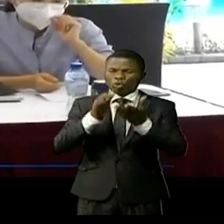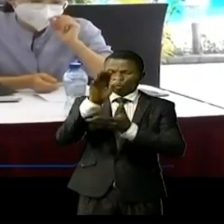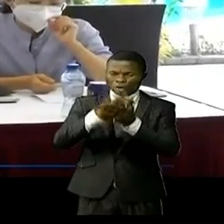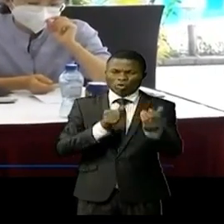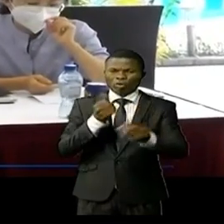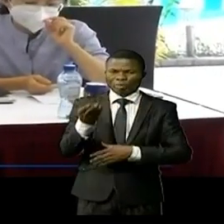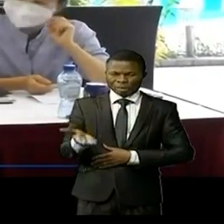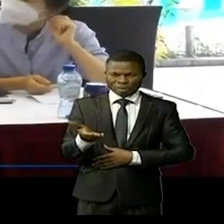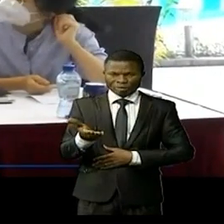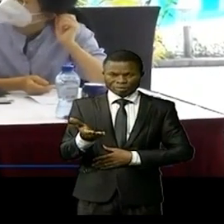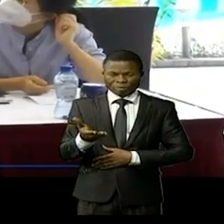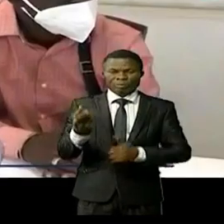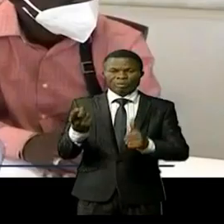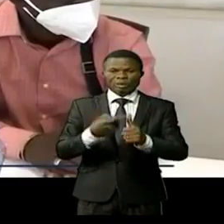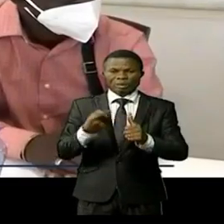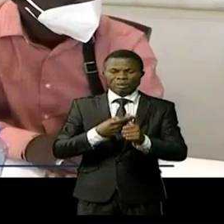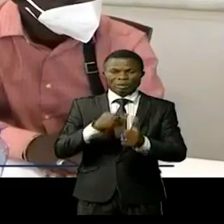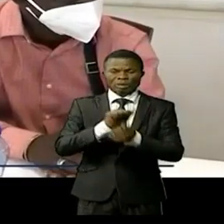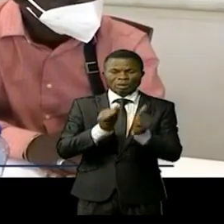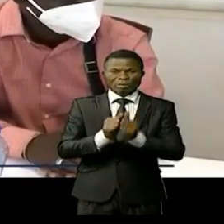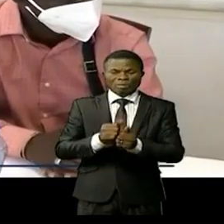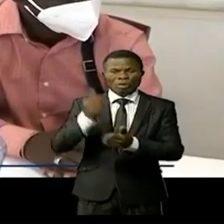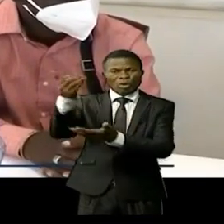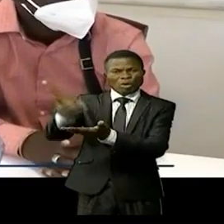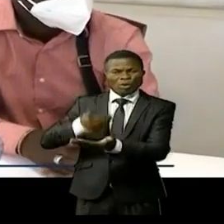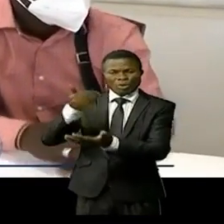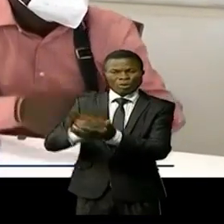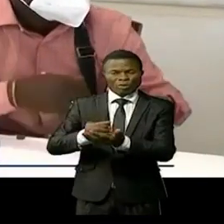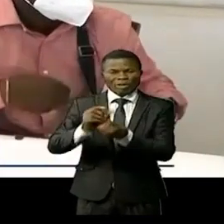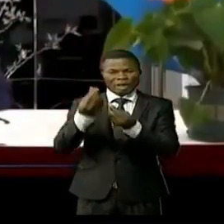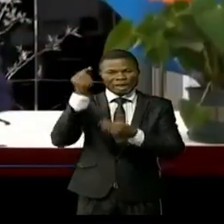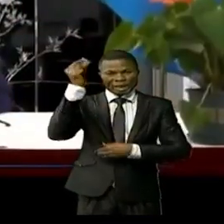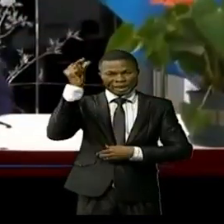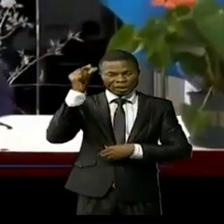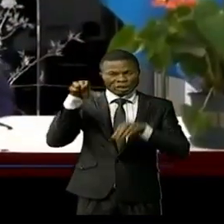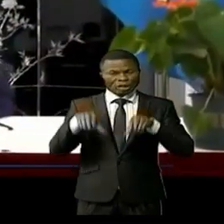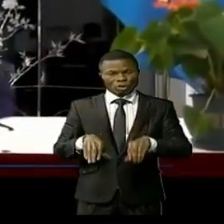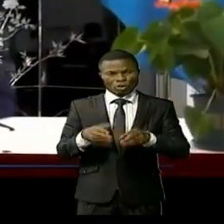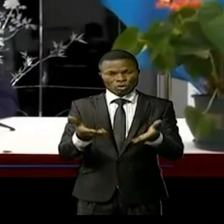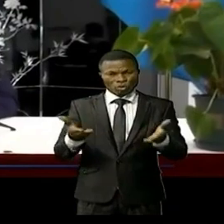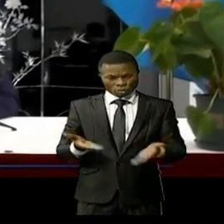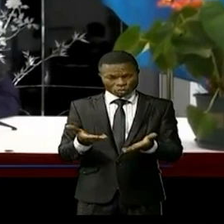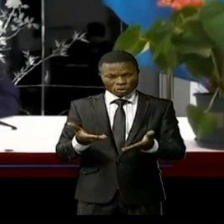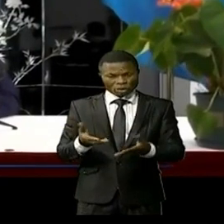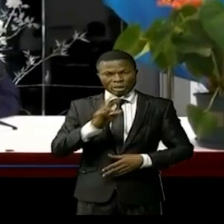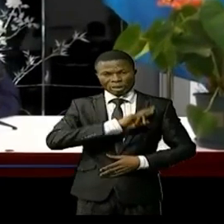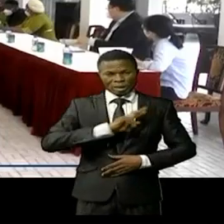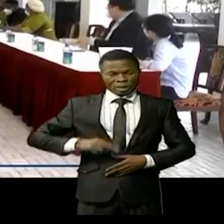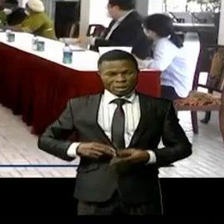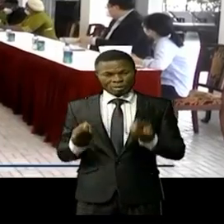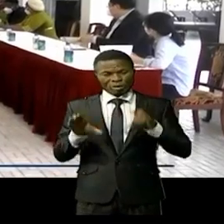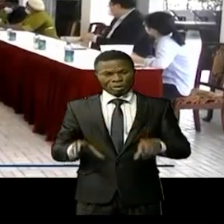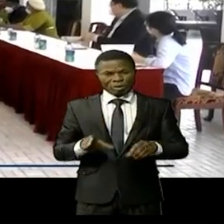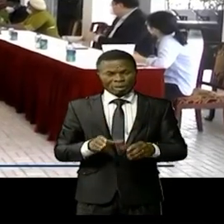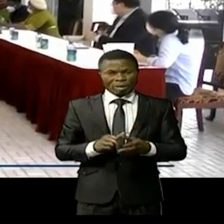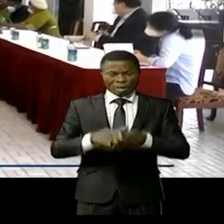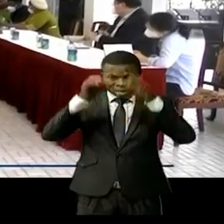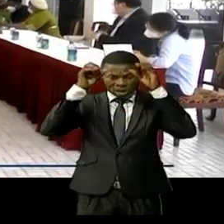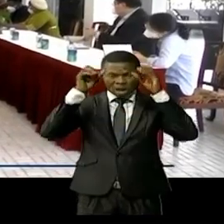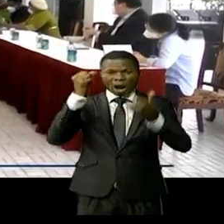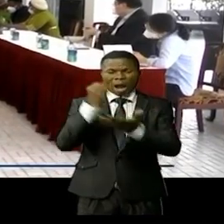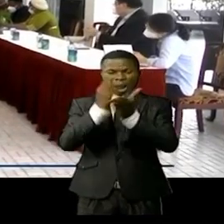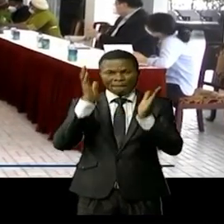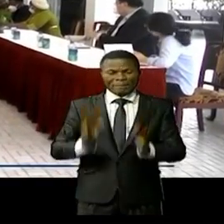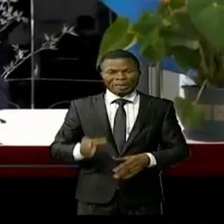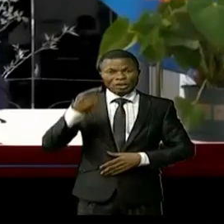quotidien s'agissant de l'exploitation illégale de ressources naturelles que regorge la RDC le chef de la mission